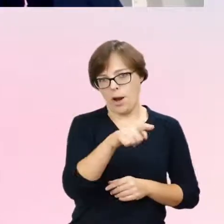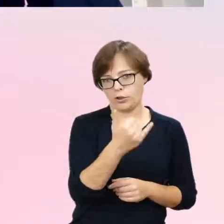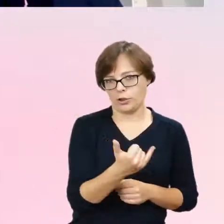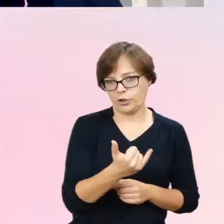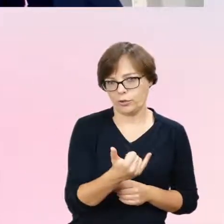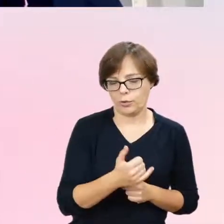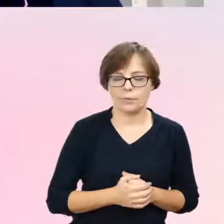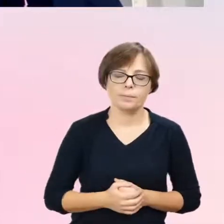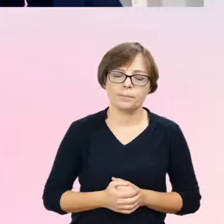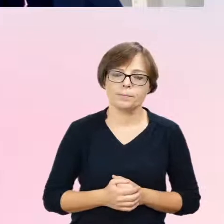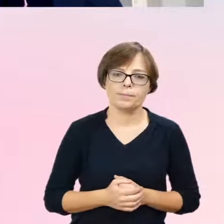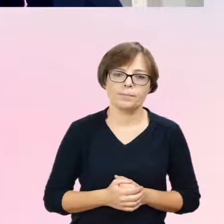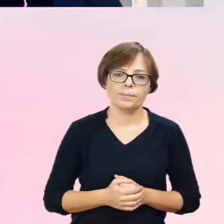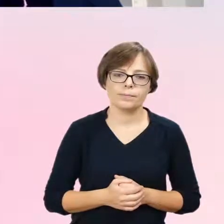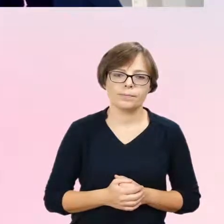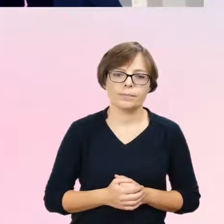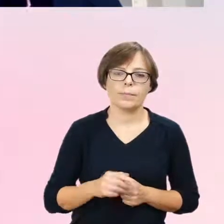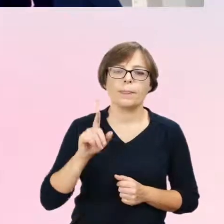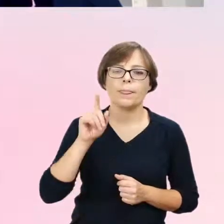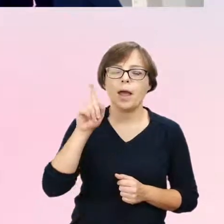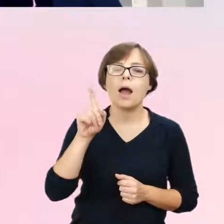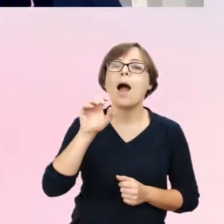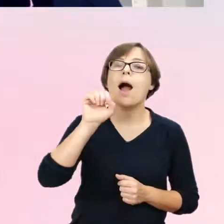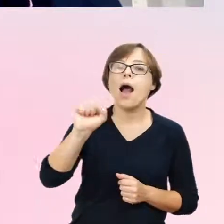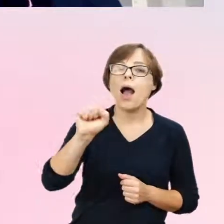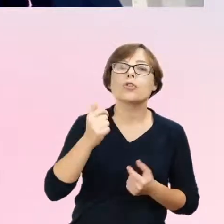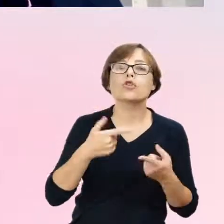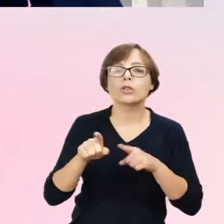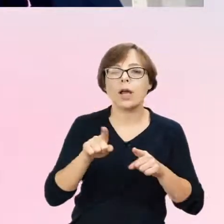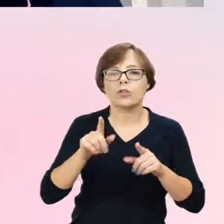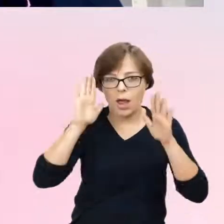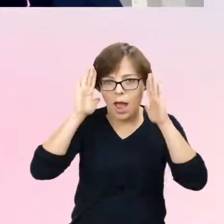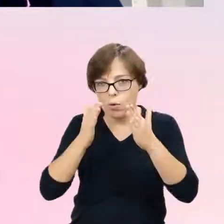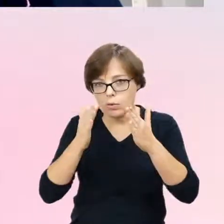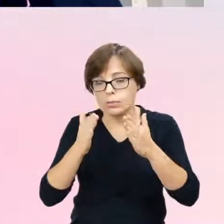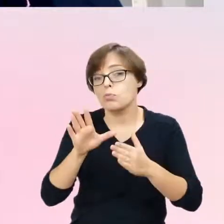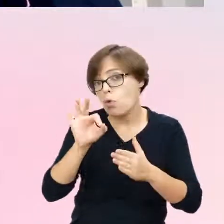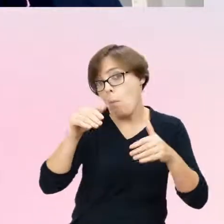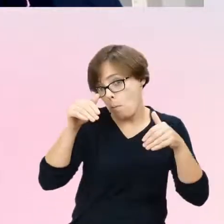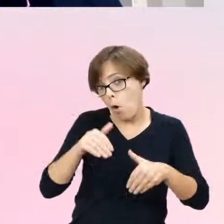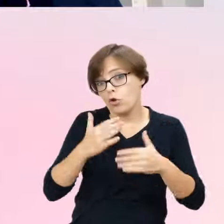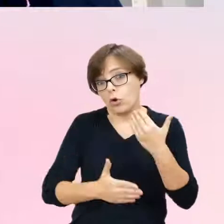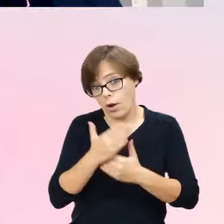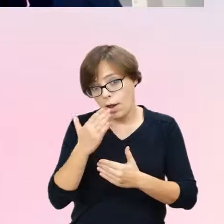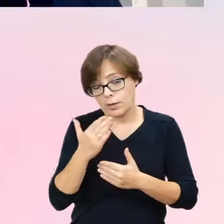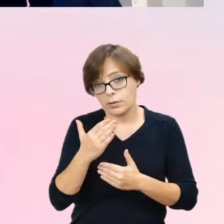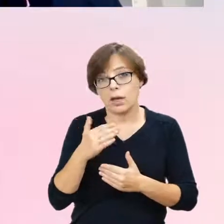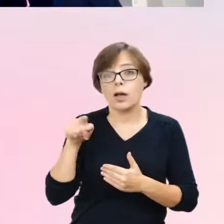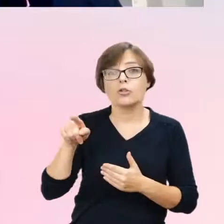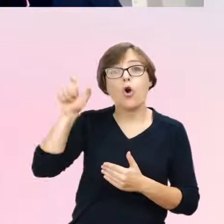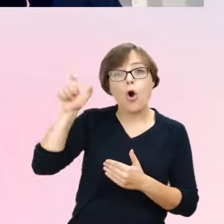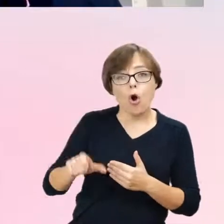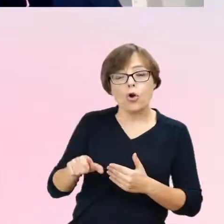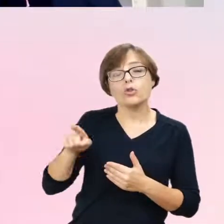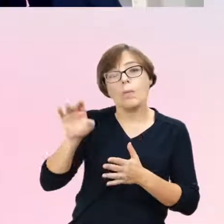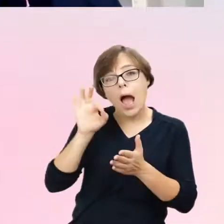literka A miała oznaczać autyzm, tak? Bo może się okazać, że ta osoba, do której takie dziecko trafi, będzie